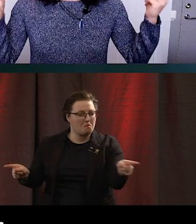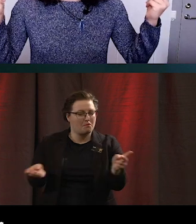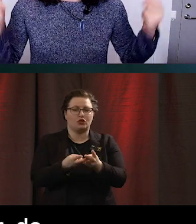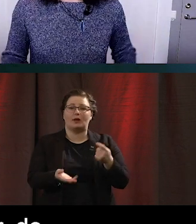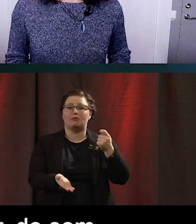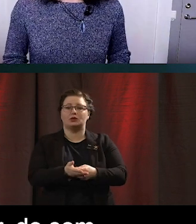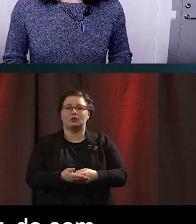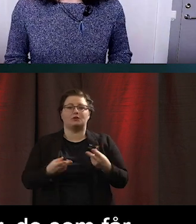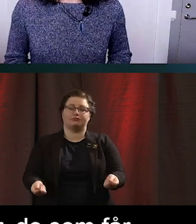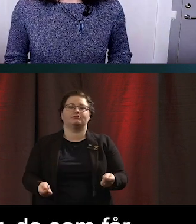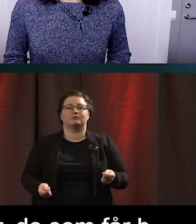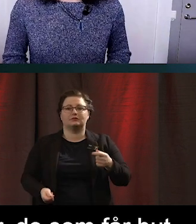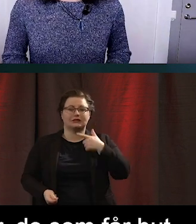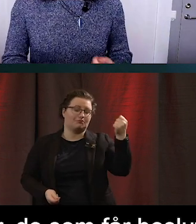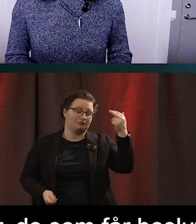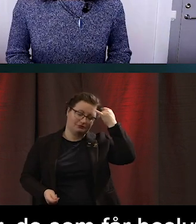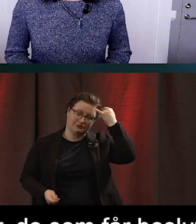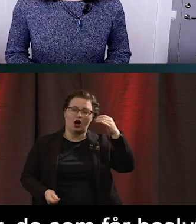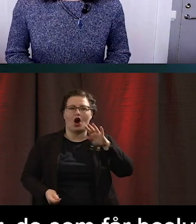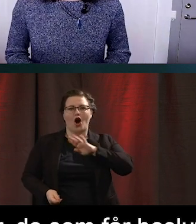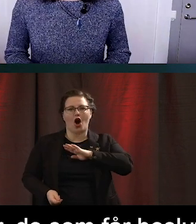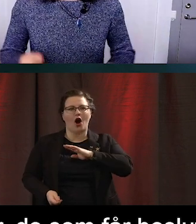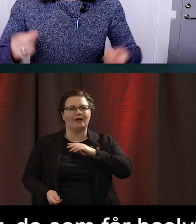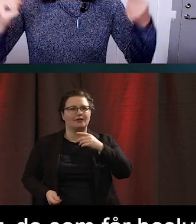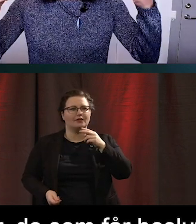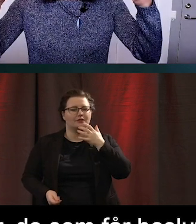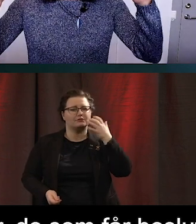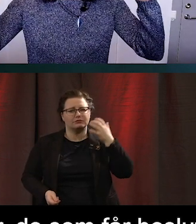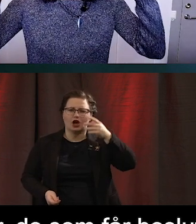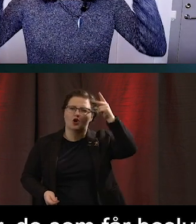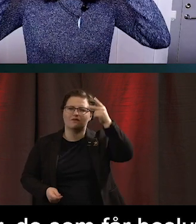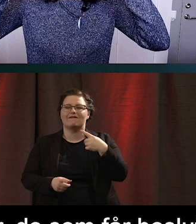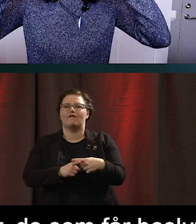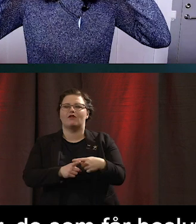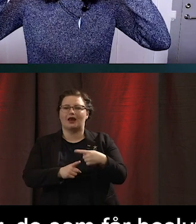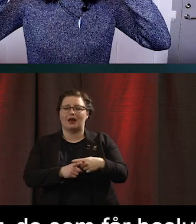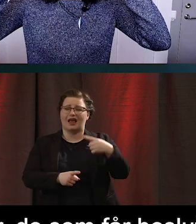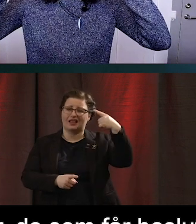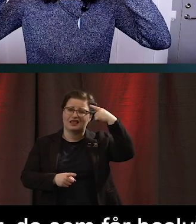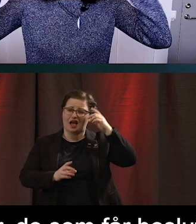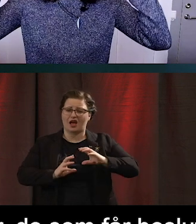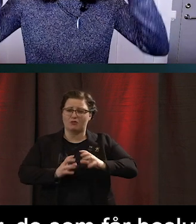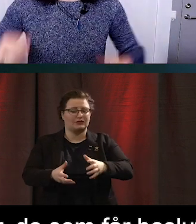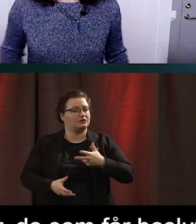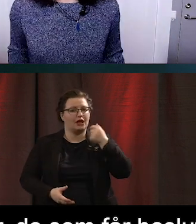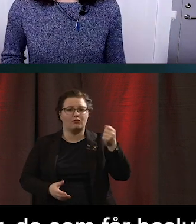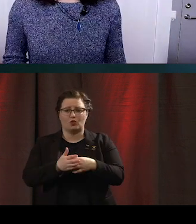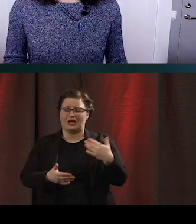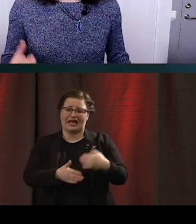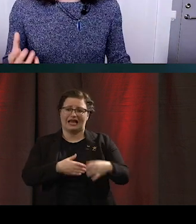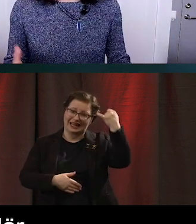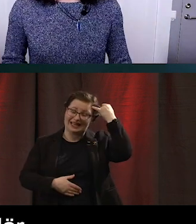omedelbara. Att man har den här enorma kognitiva fördelen att tankeprocessandet går för att det är redan